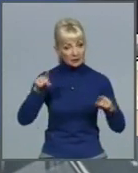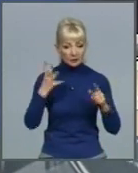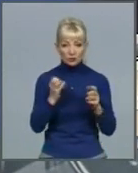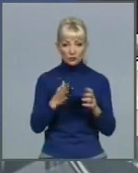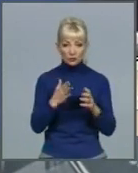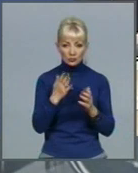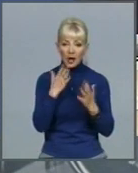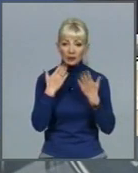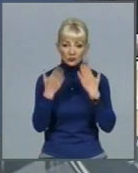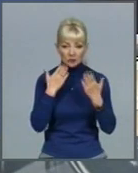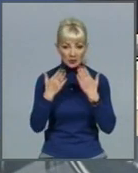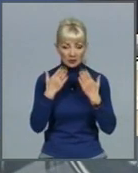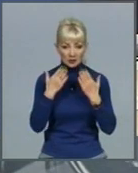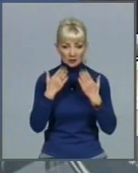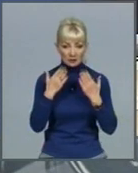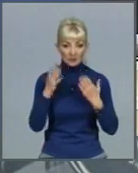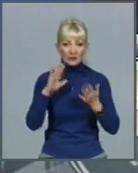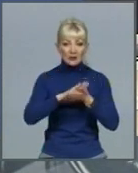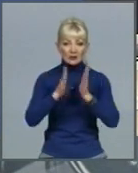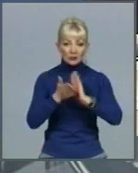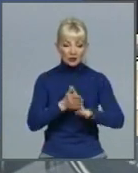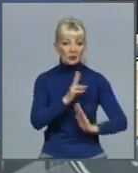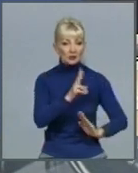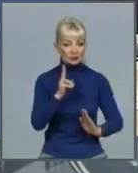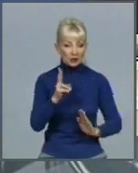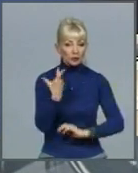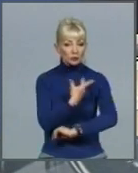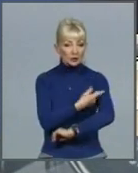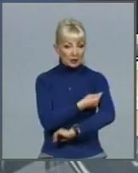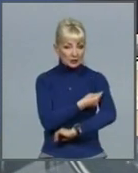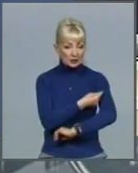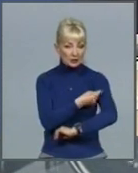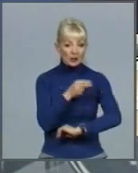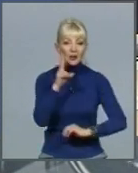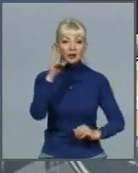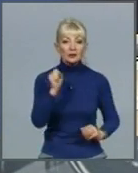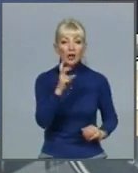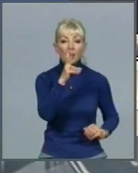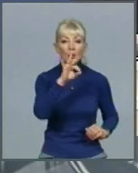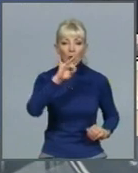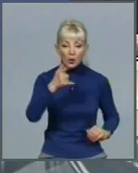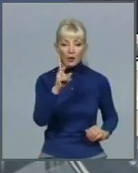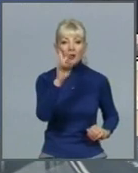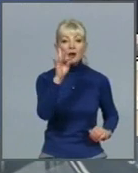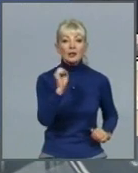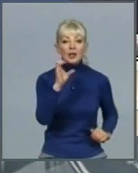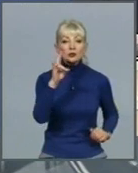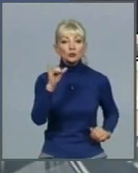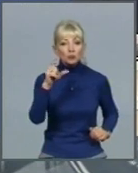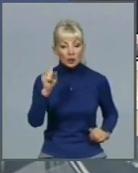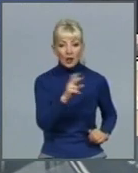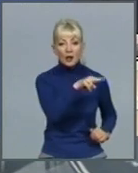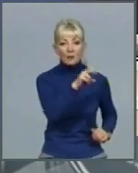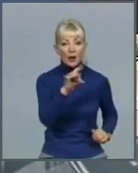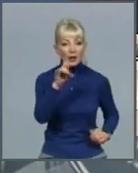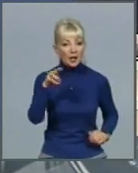ситуації щодо імунізації на кір, краснуху та паротит, наше переконання, вона є